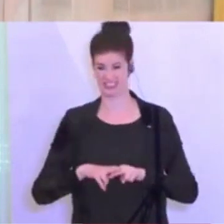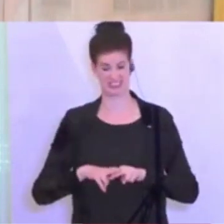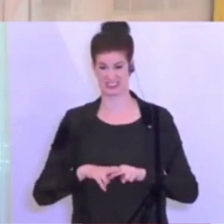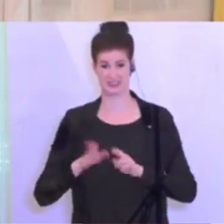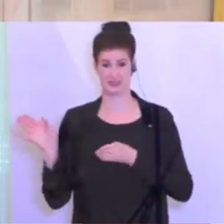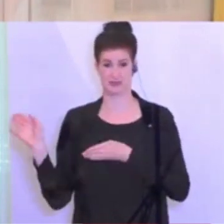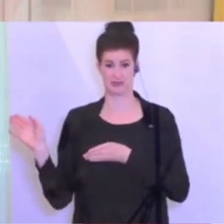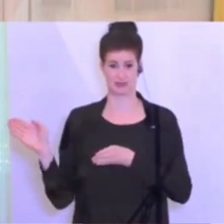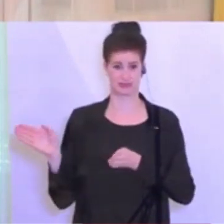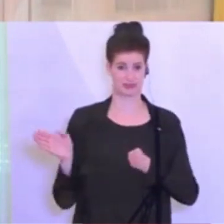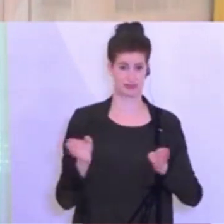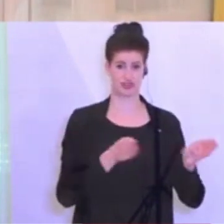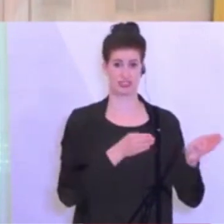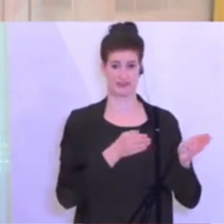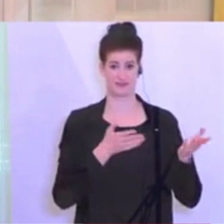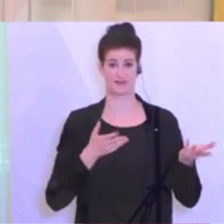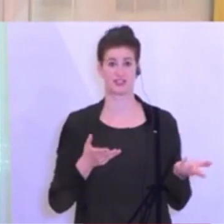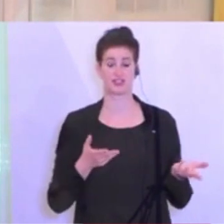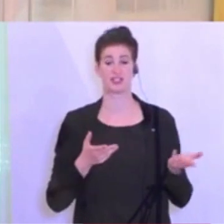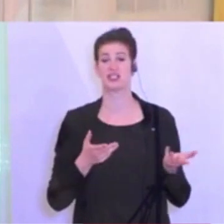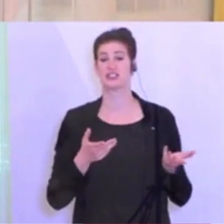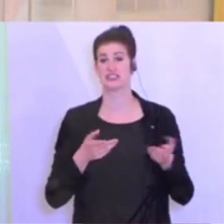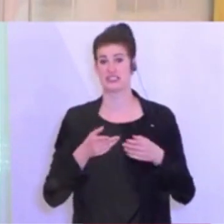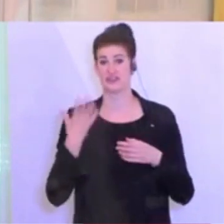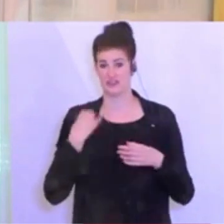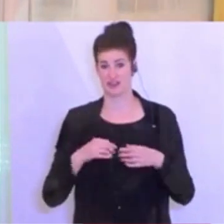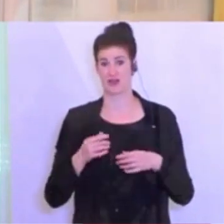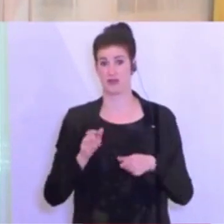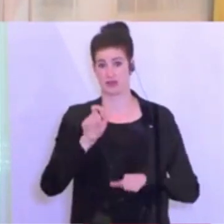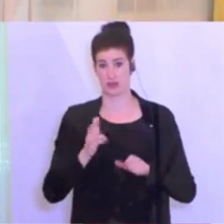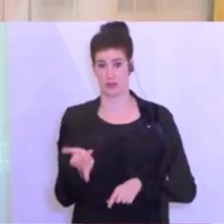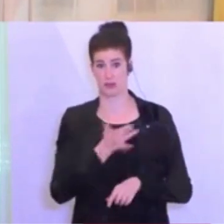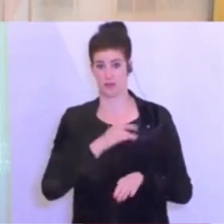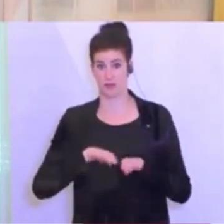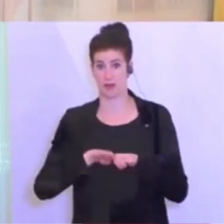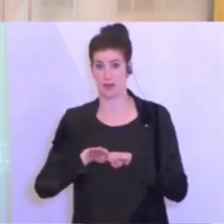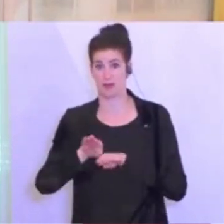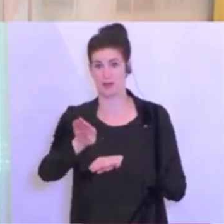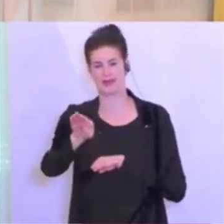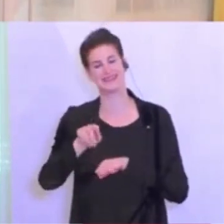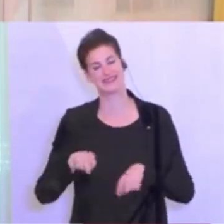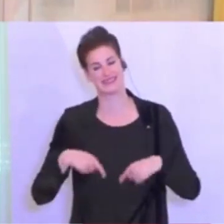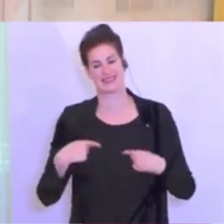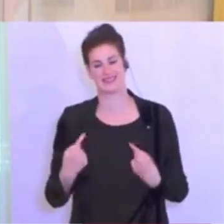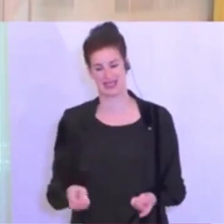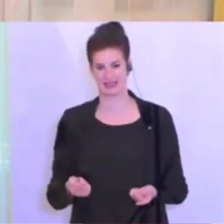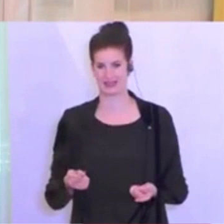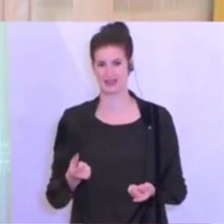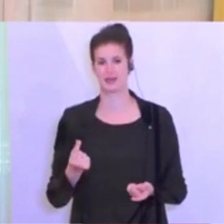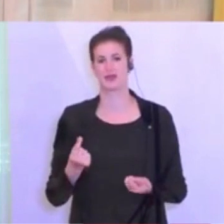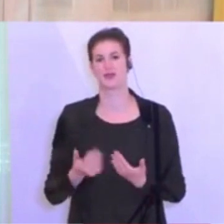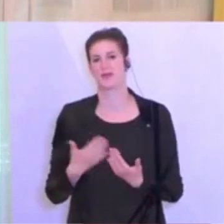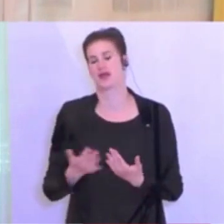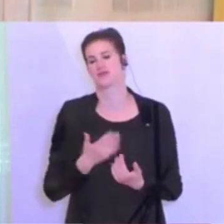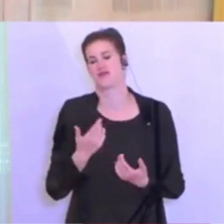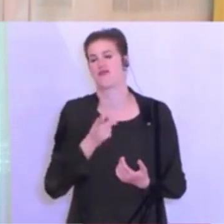die falsche Richtung geht wieder und wir ein Ansteigen zu verzeichnen haben, dann werden wir dann, wenn es nur ein Bundesland,